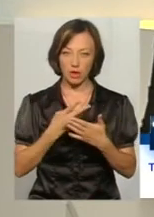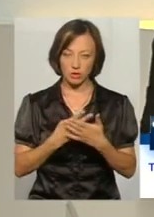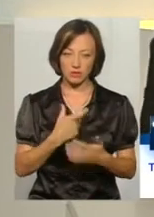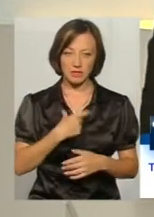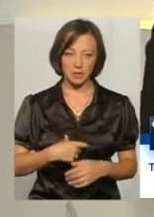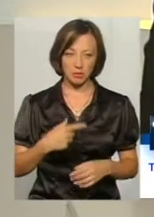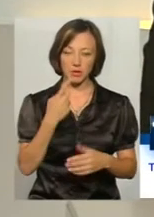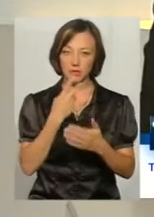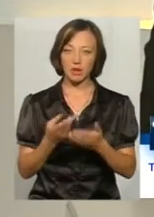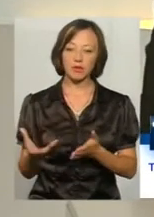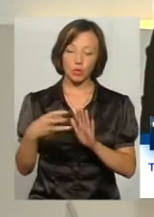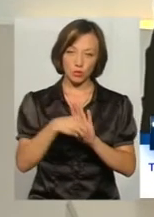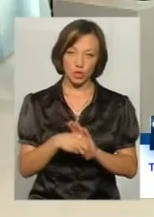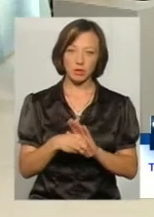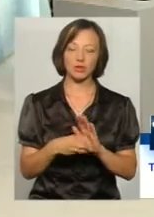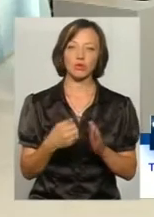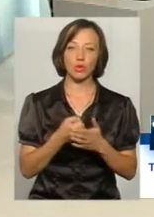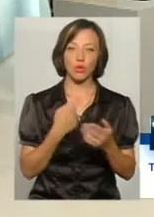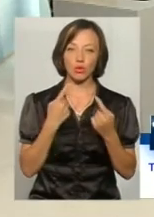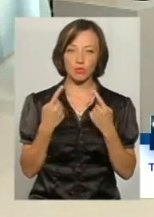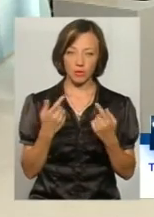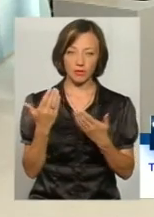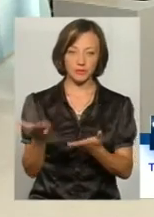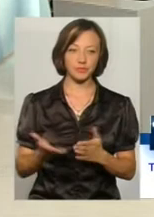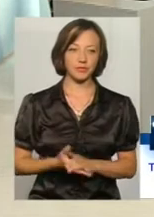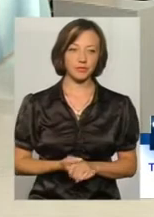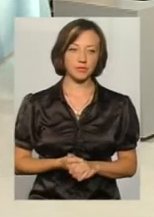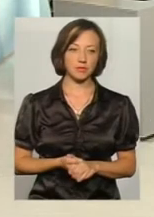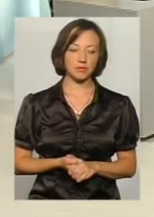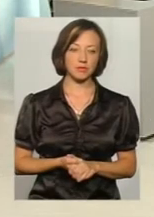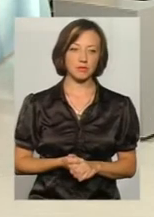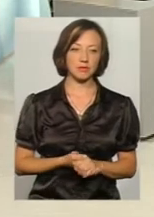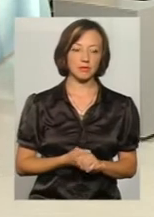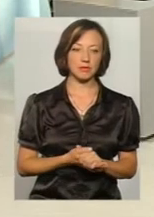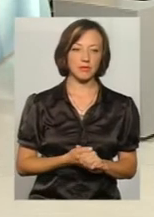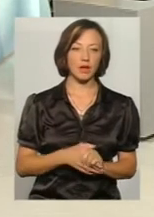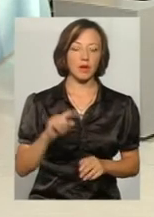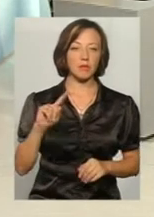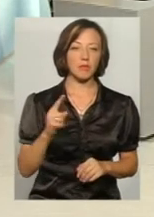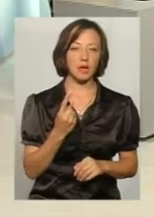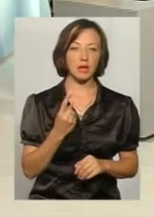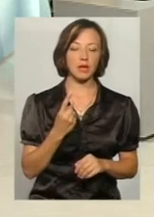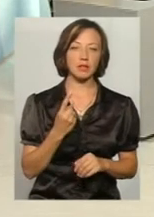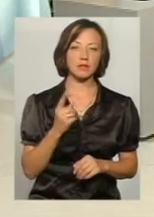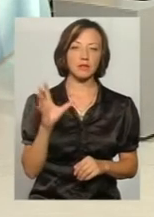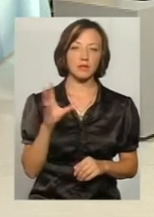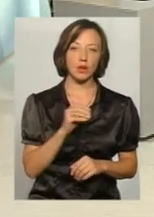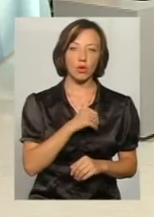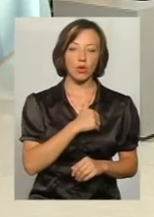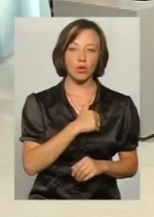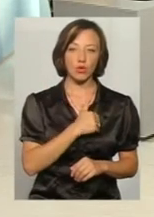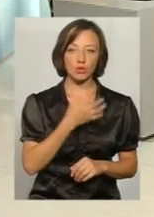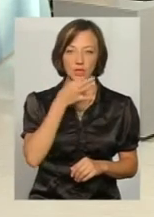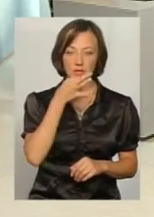екранах, отож долучайтесь до розмови. І передаю слово пану Ігорю. Дуже дякую. Перш за все, хочеться сказати, що з набранням